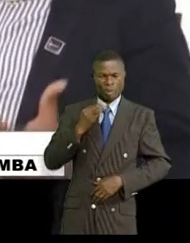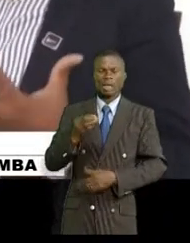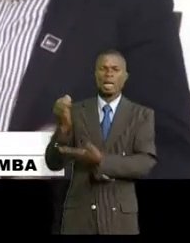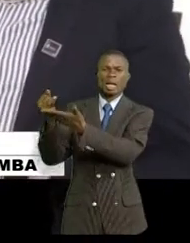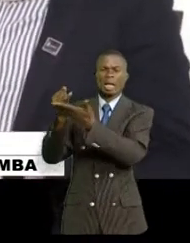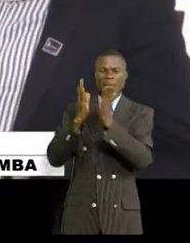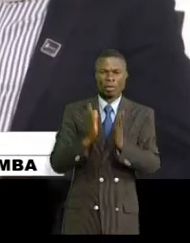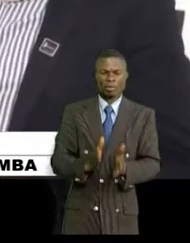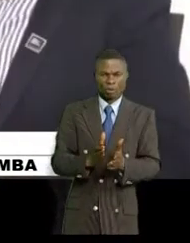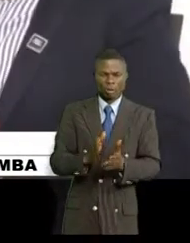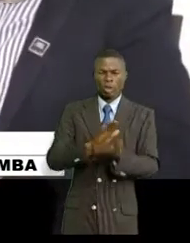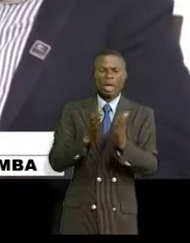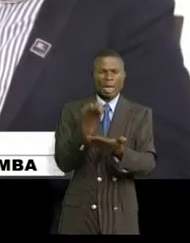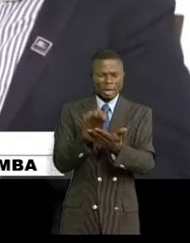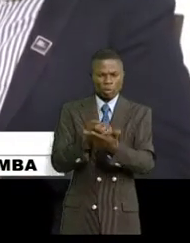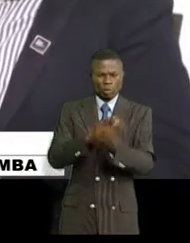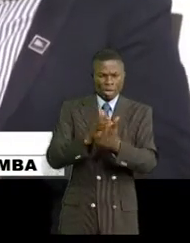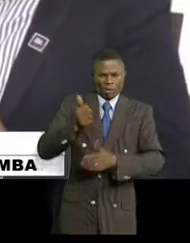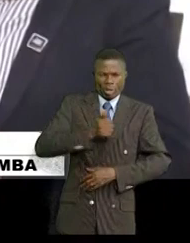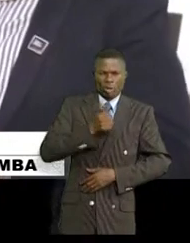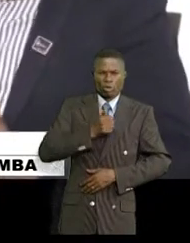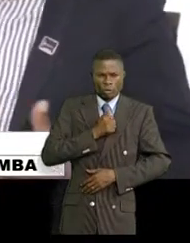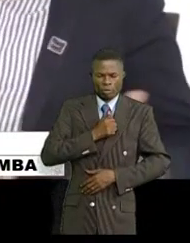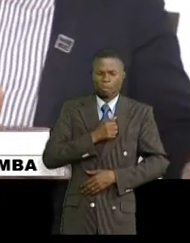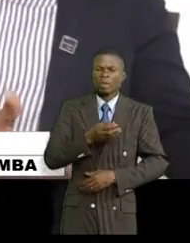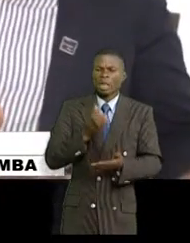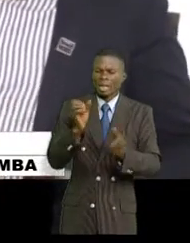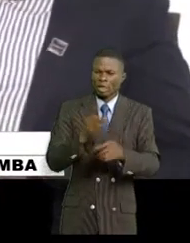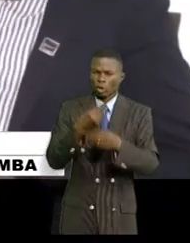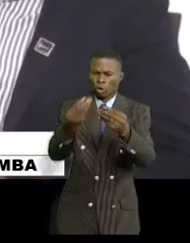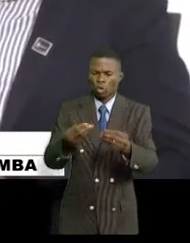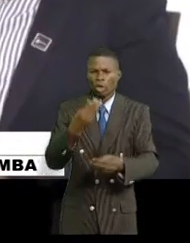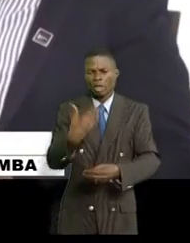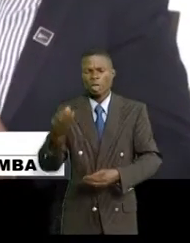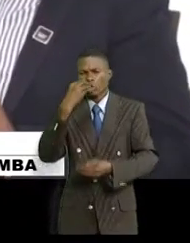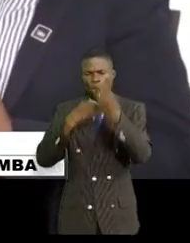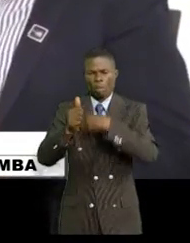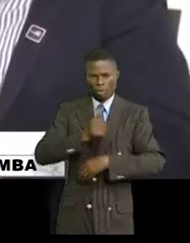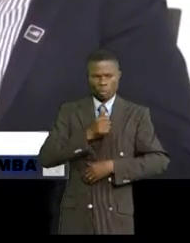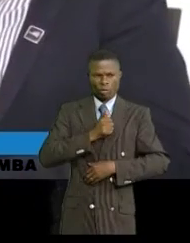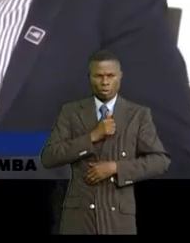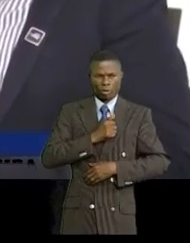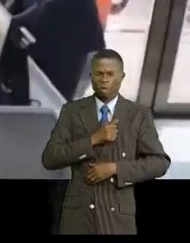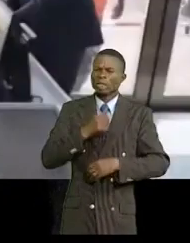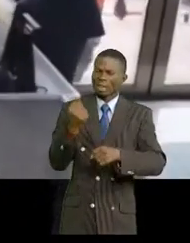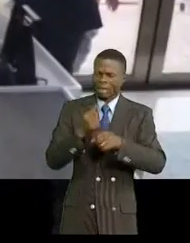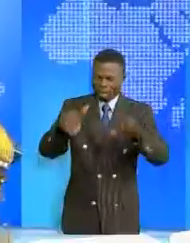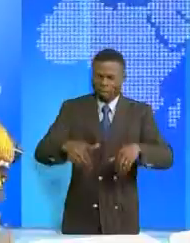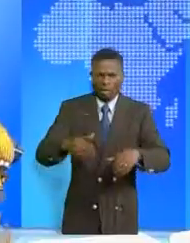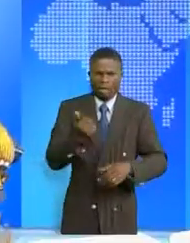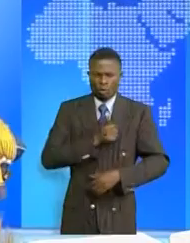Comme ça, nous nous approprions notre économie. Nous sommes là pour être en mesure de stimuler la création d'une chaîne de valeur de la production congolaise.